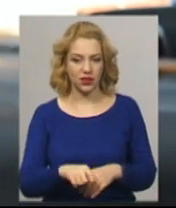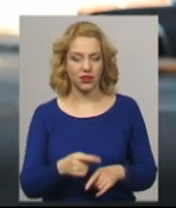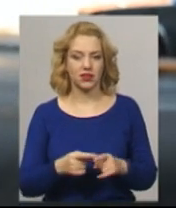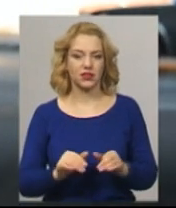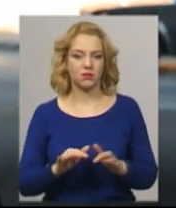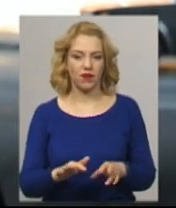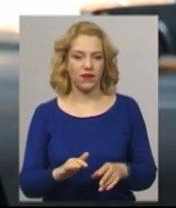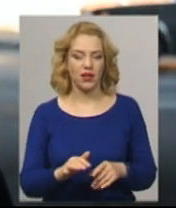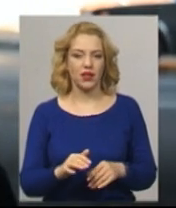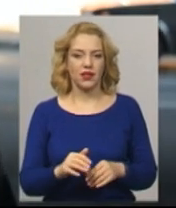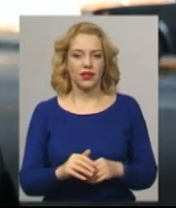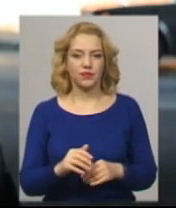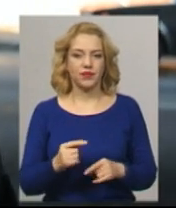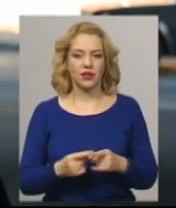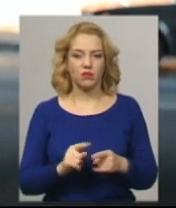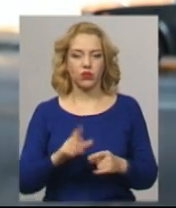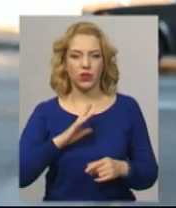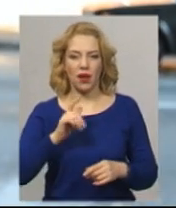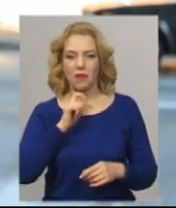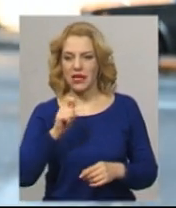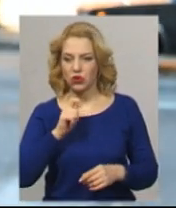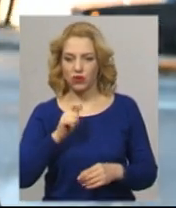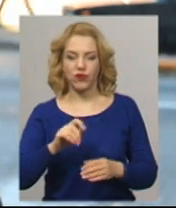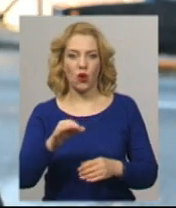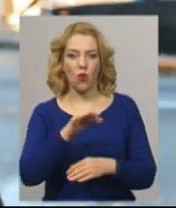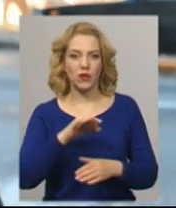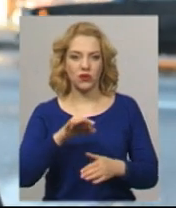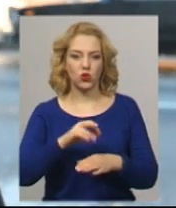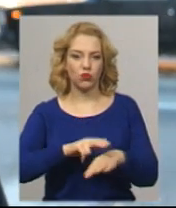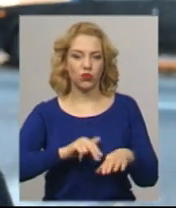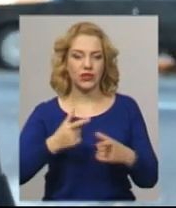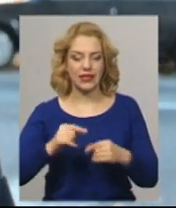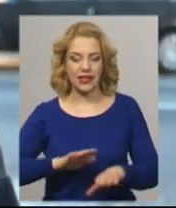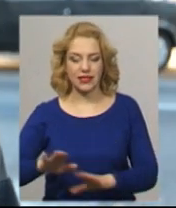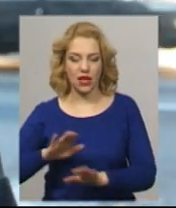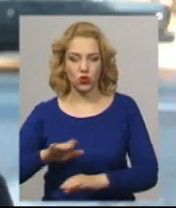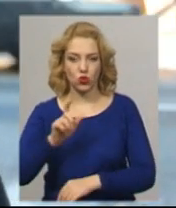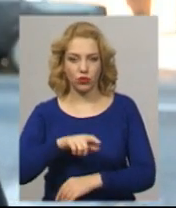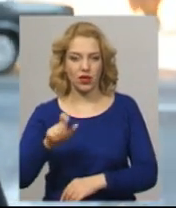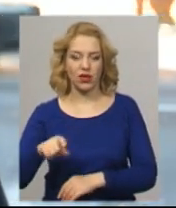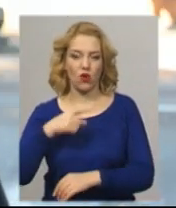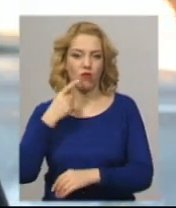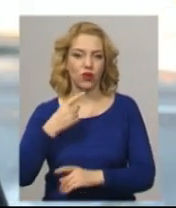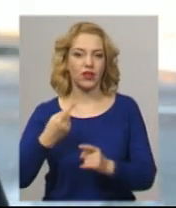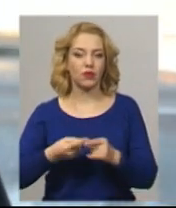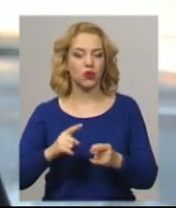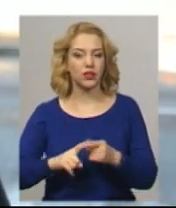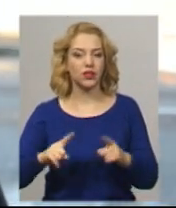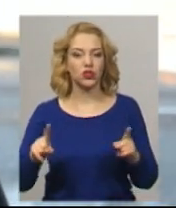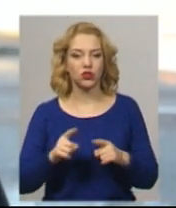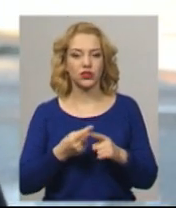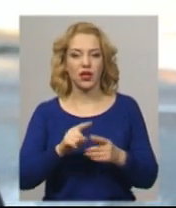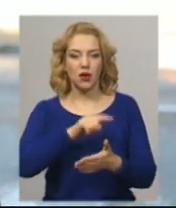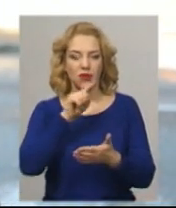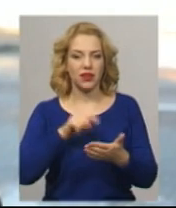бо була прес-конференція обласної поліції, де заступники чітко говорили про те, що це